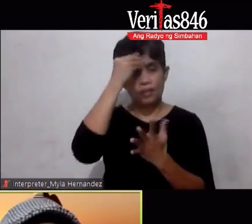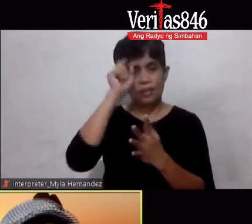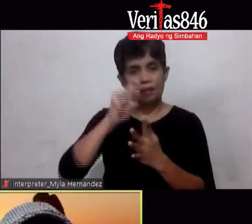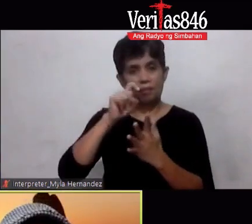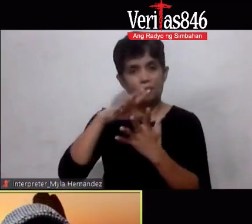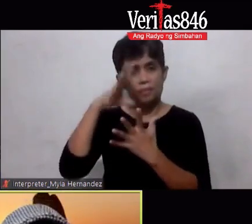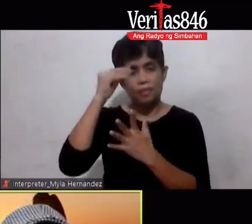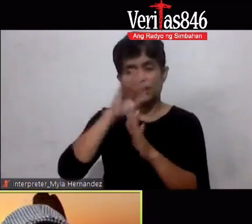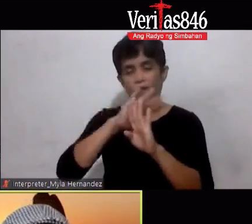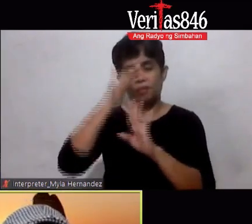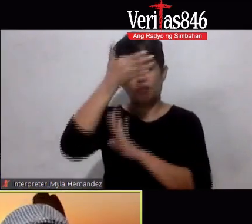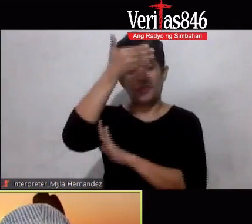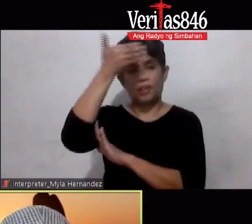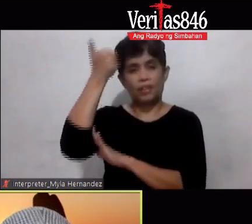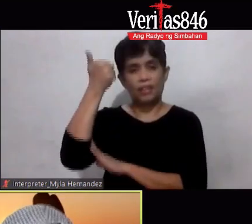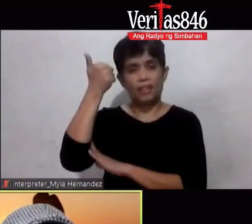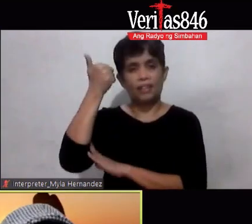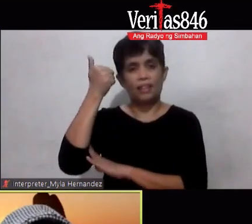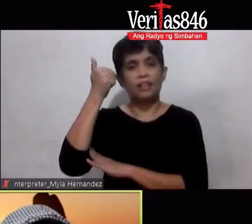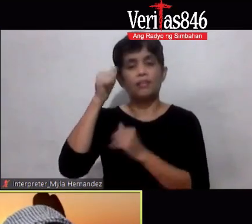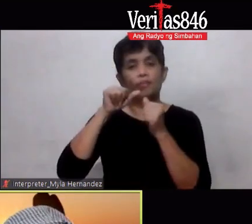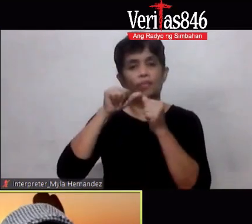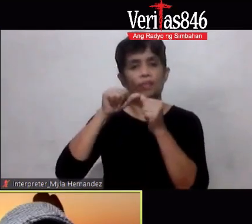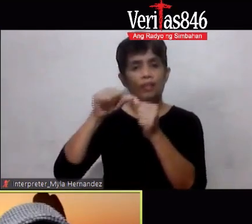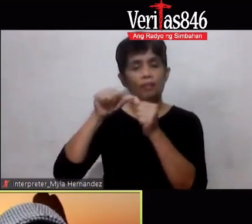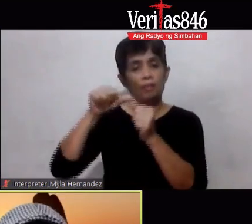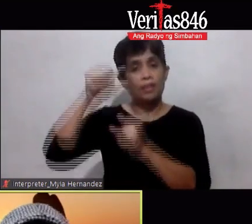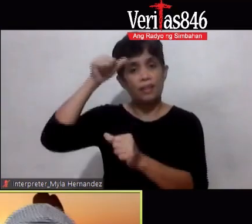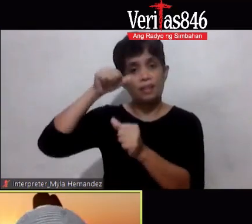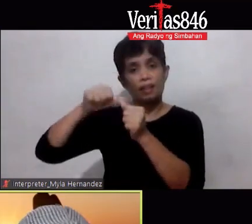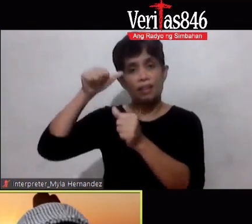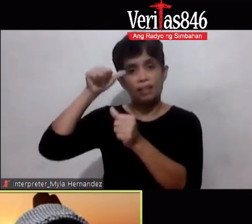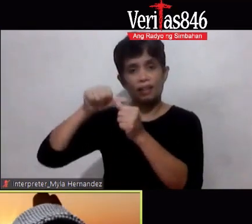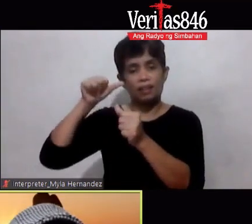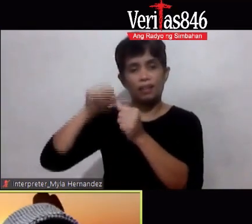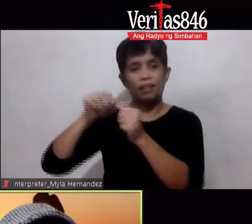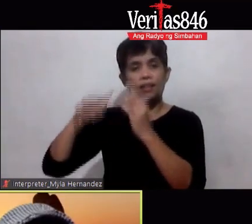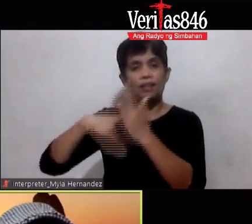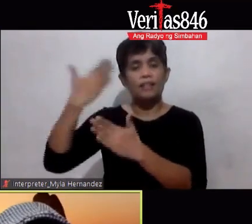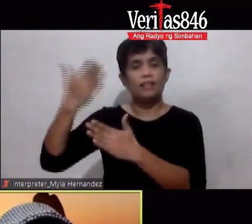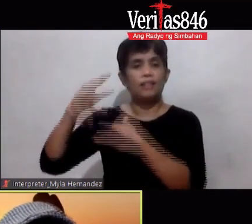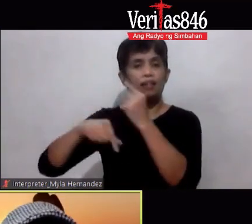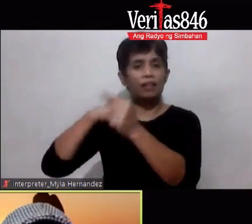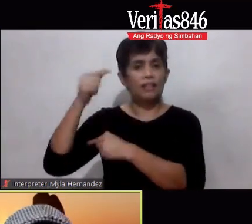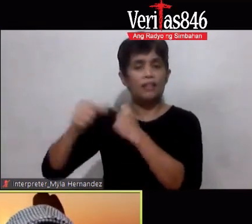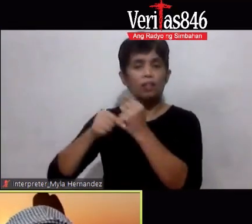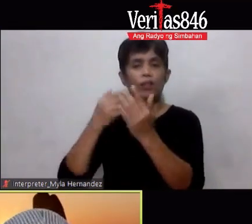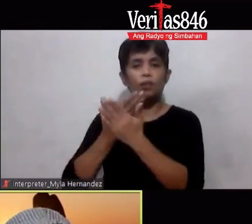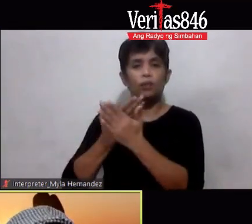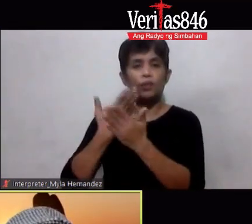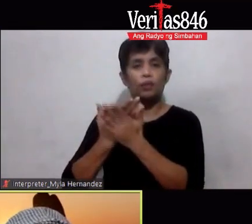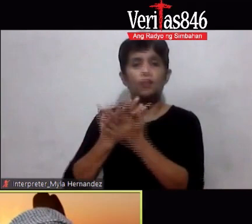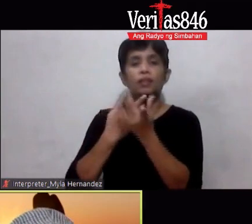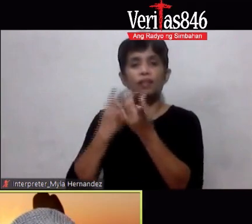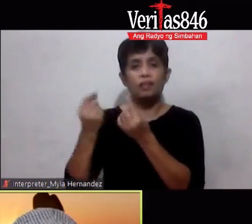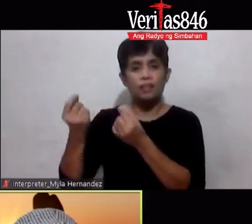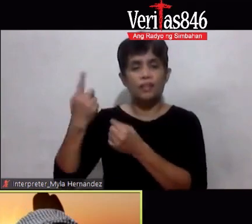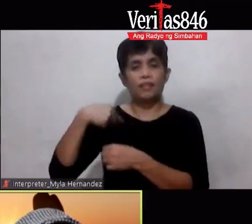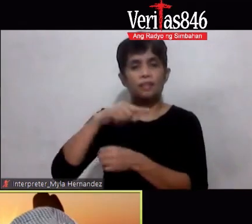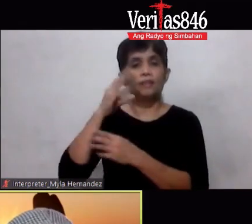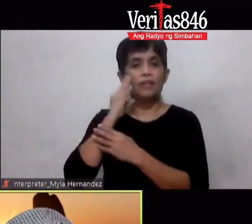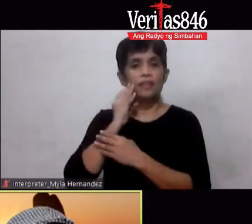huwag po natin kakalimutan at patuloy po natin ipaalala sa ating mga susunod na henerasyon ang mabuting ginagawa ng ating mga